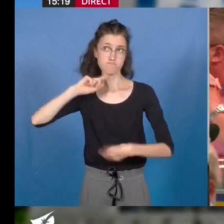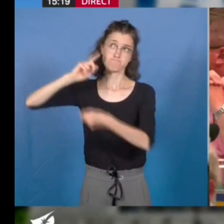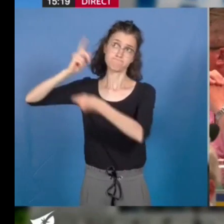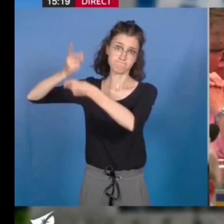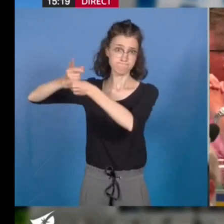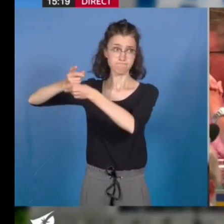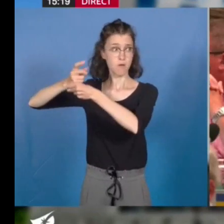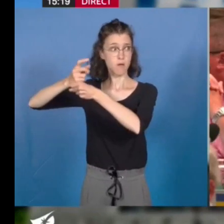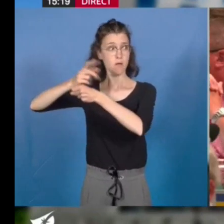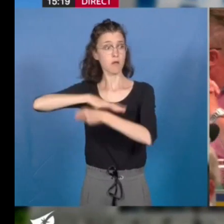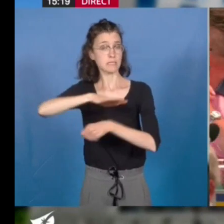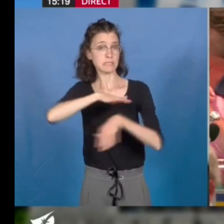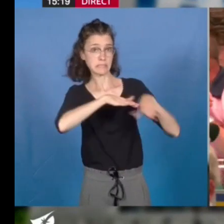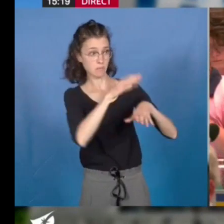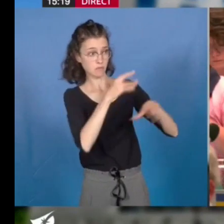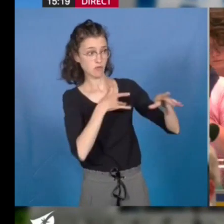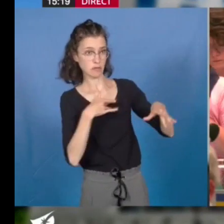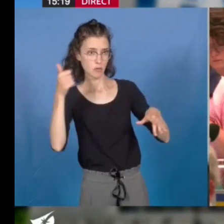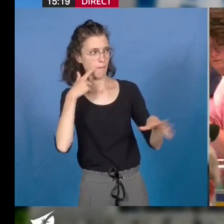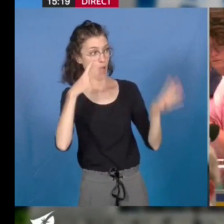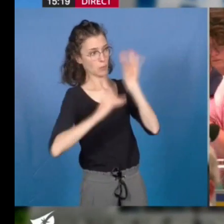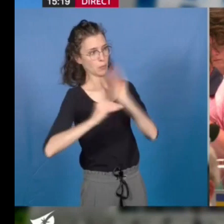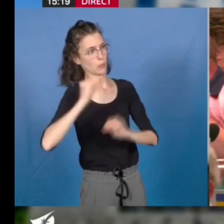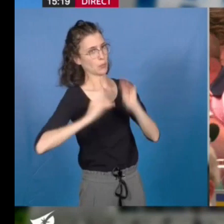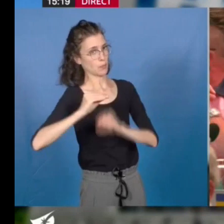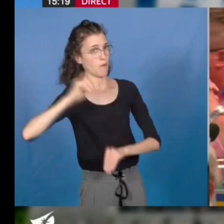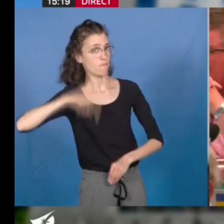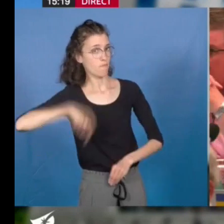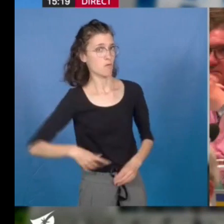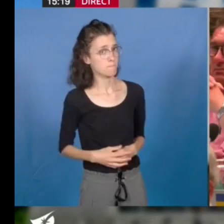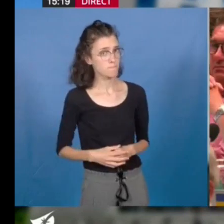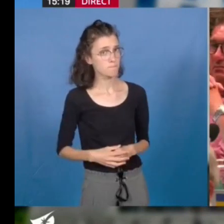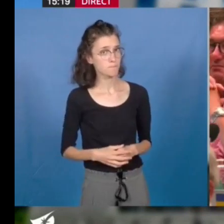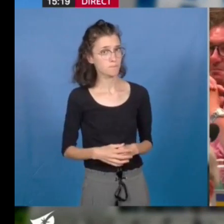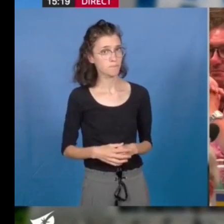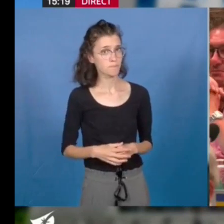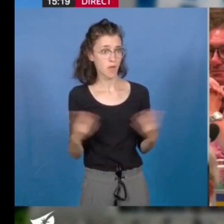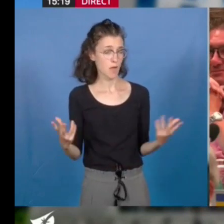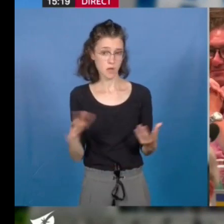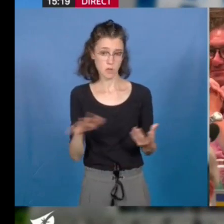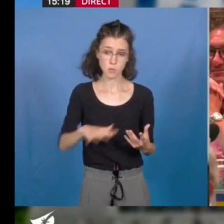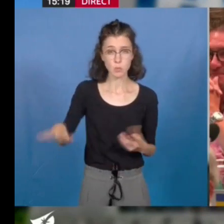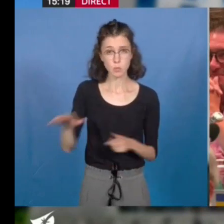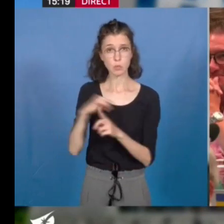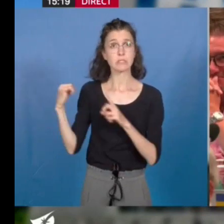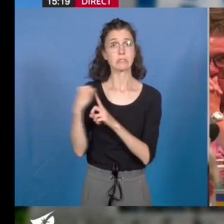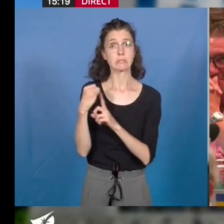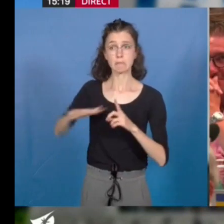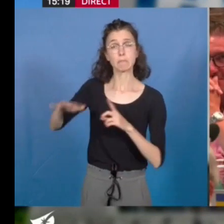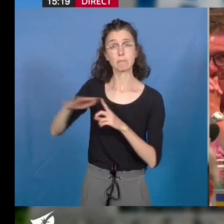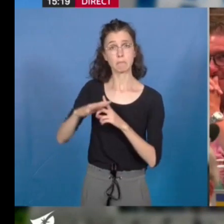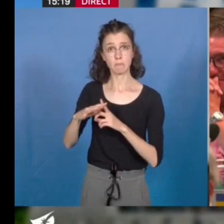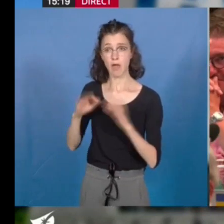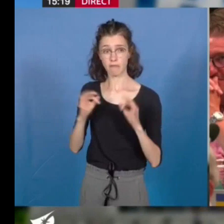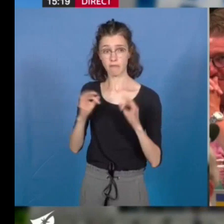système de santé. La santé a un coût pour la société, c'est vrai, mais la santé n'est pas une